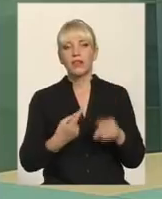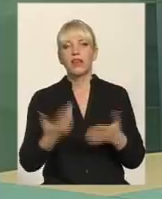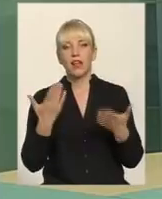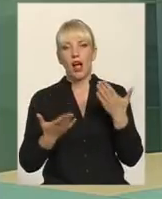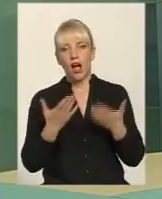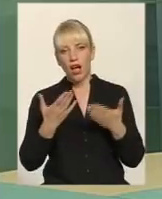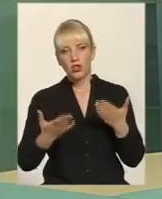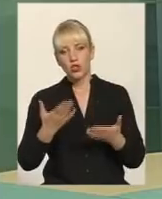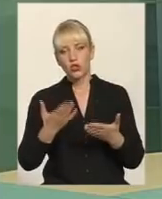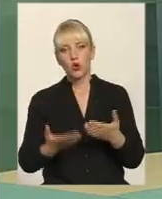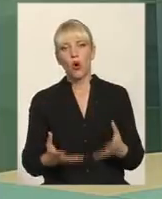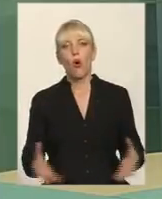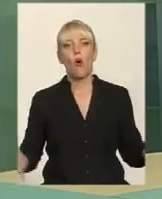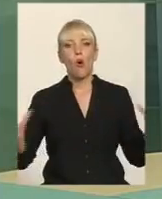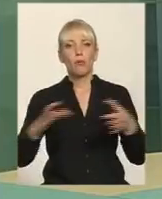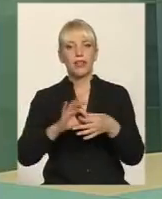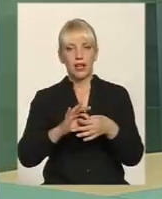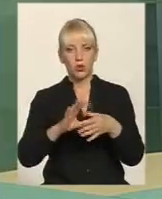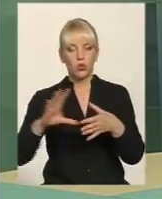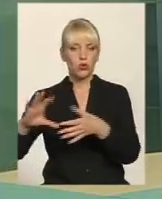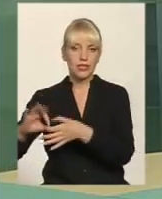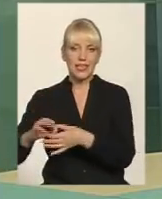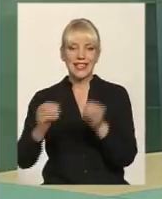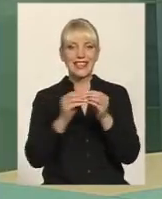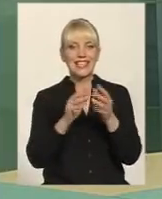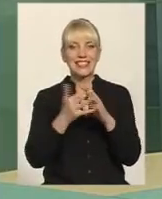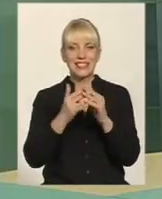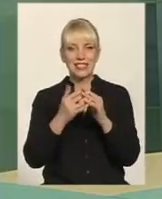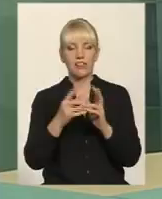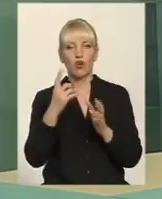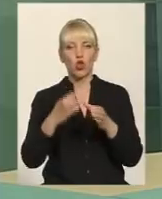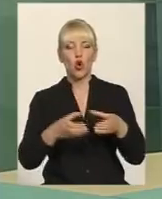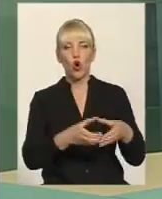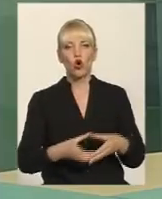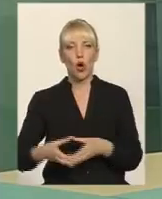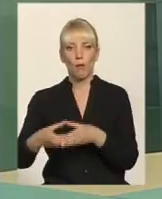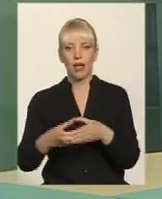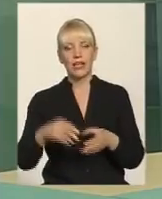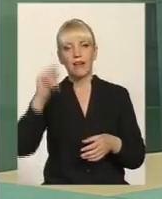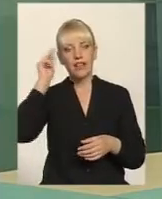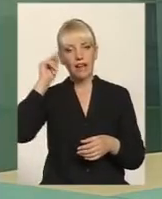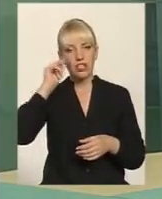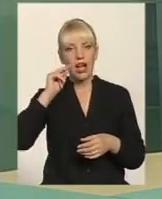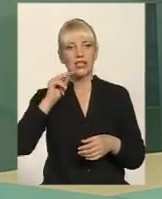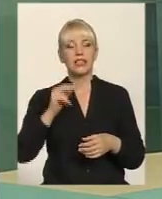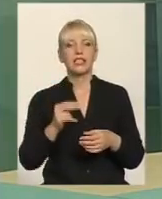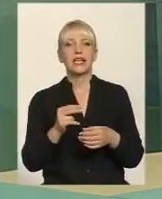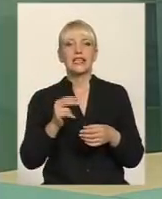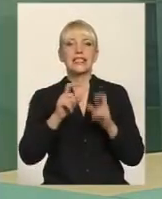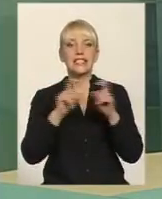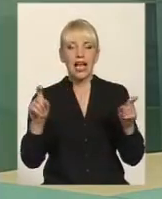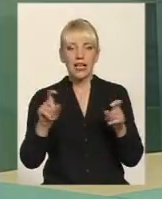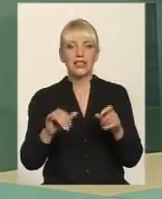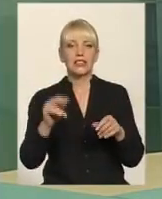10 сіл в одну територіальну громаду, одразу постає питання навчальних закладів, медичних закладів. З одного боку,